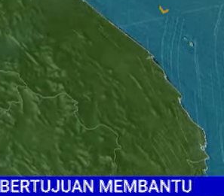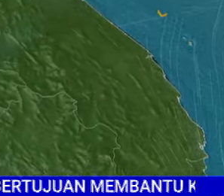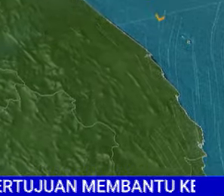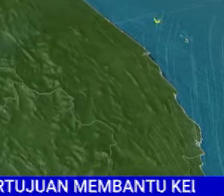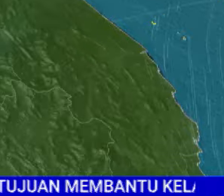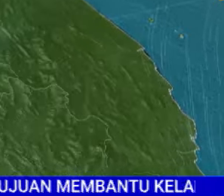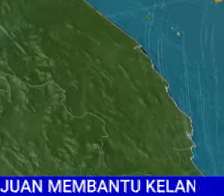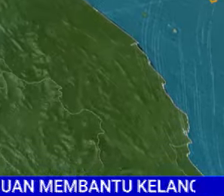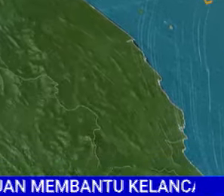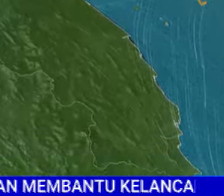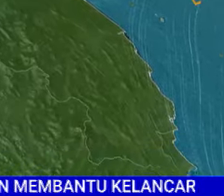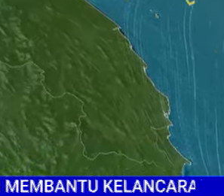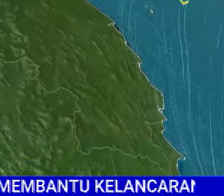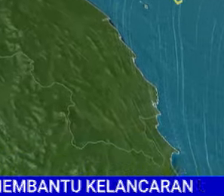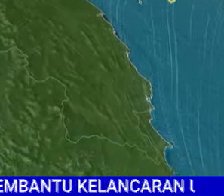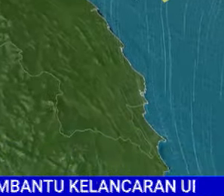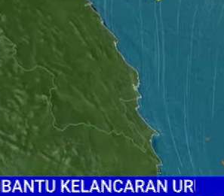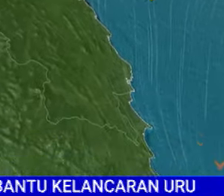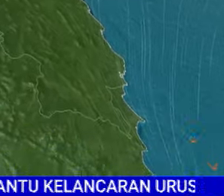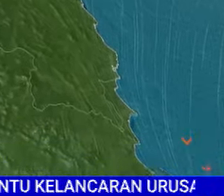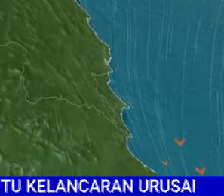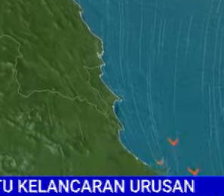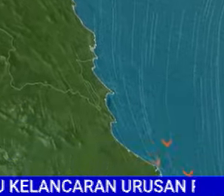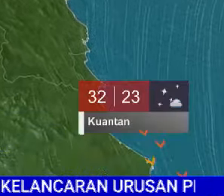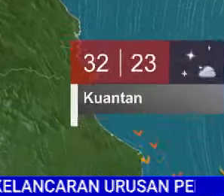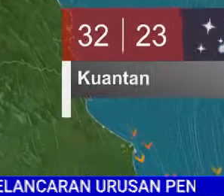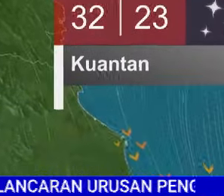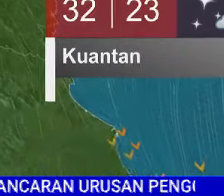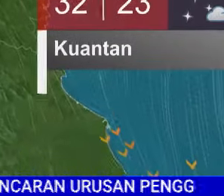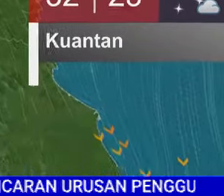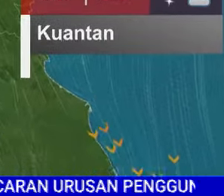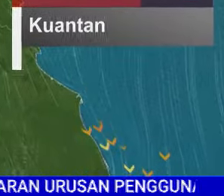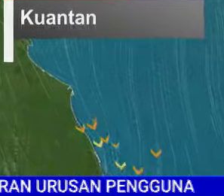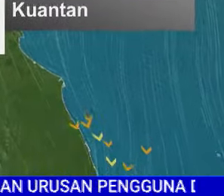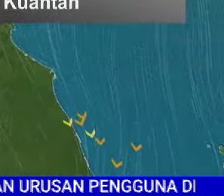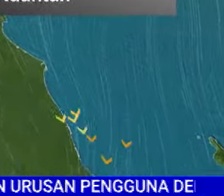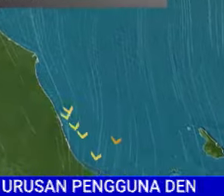Terima kasih telah menonton!